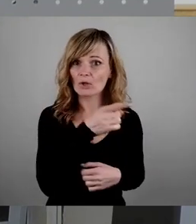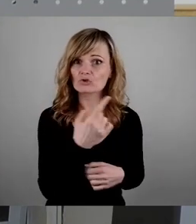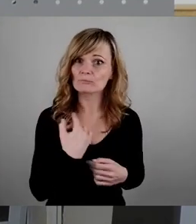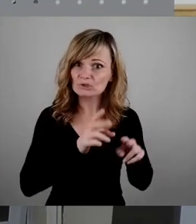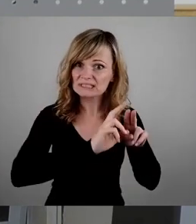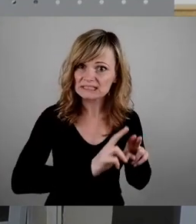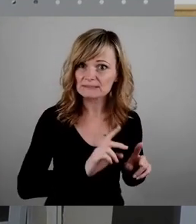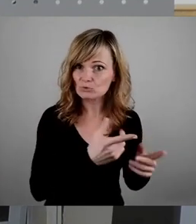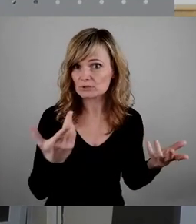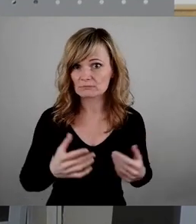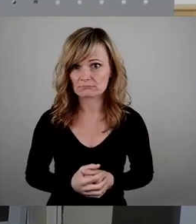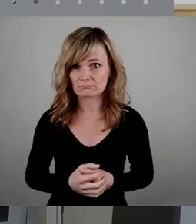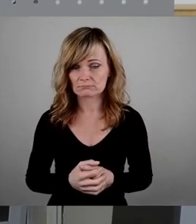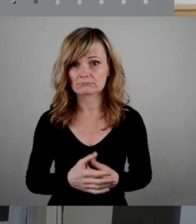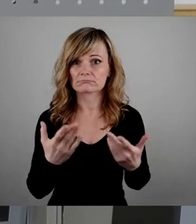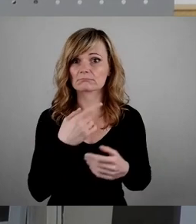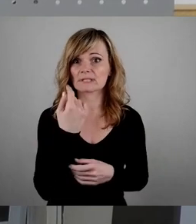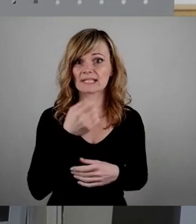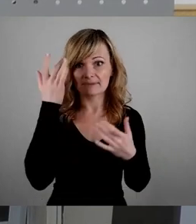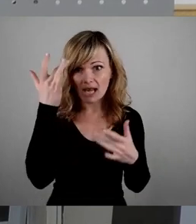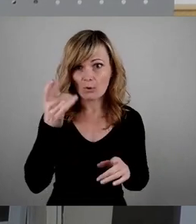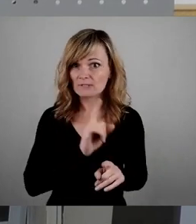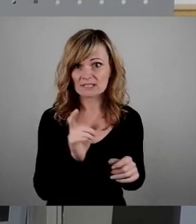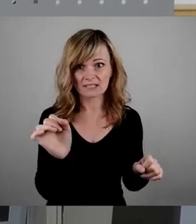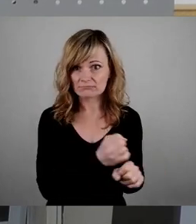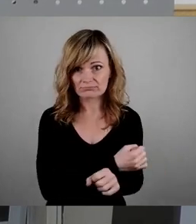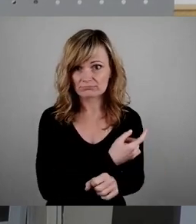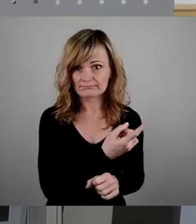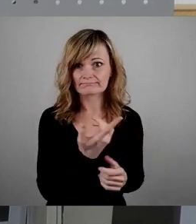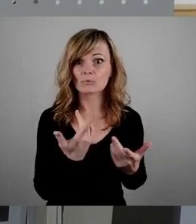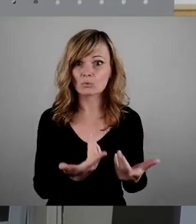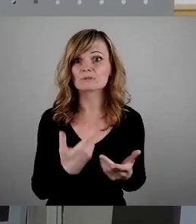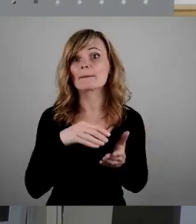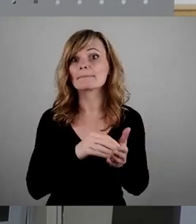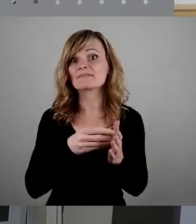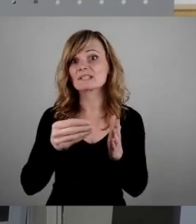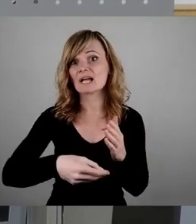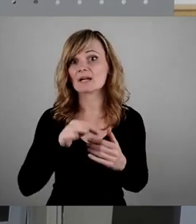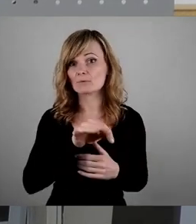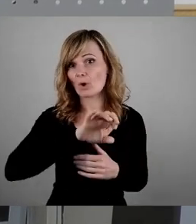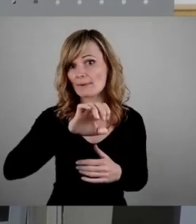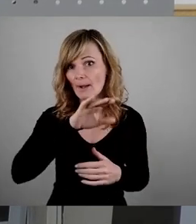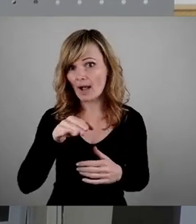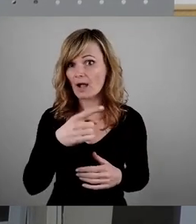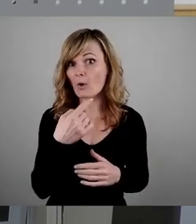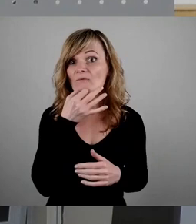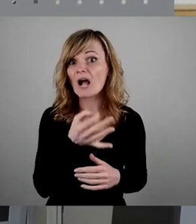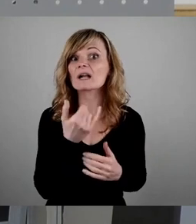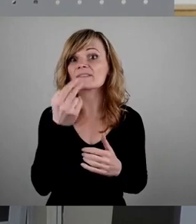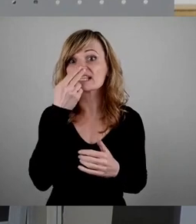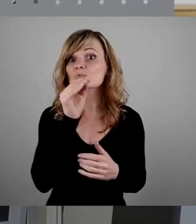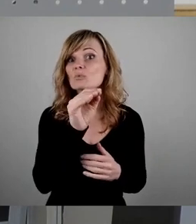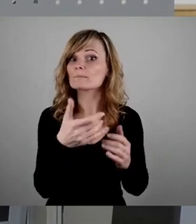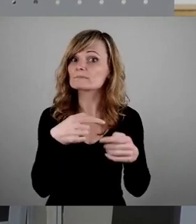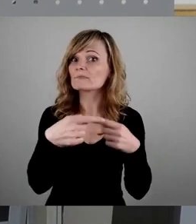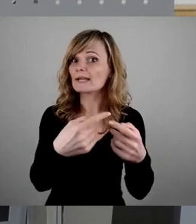werden, damit die Betriebserlaubnis nicht erlischt. Und der demnächst auslaufende Mietvertrag für das Elmer Mauer wirft die Frage auf, wie es künftig mit der zur